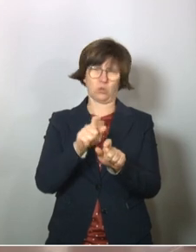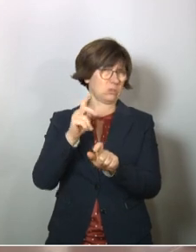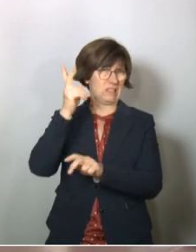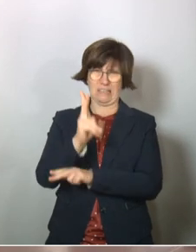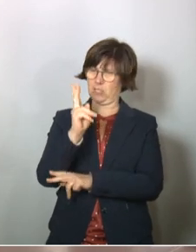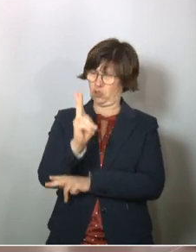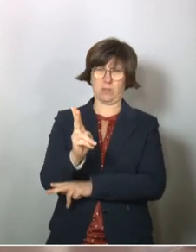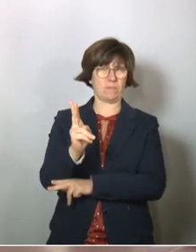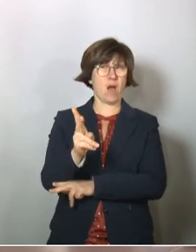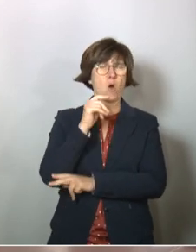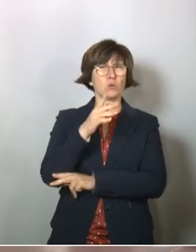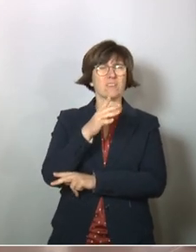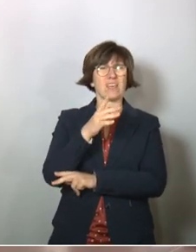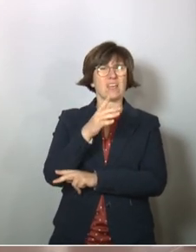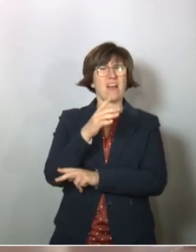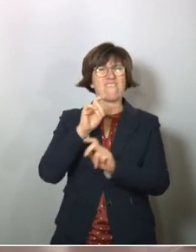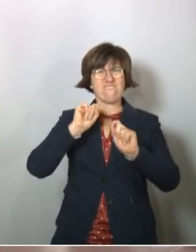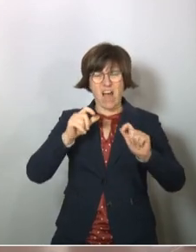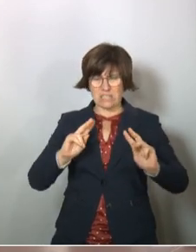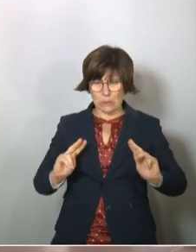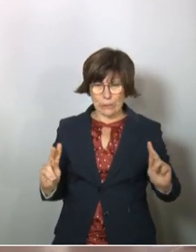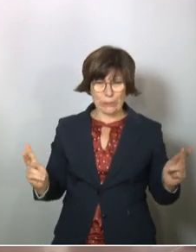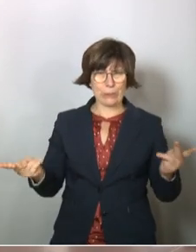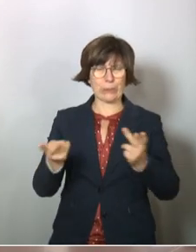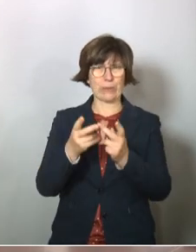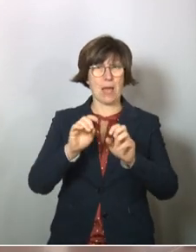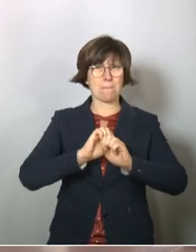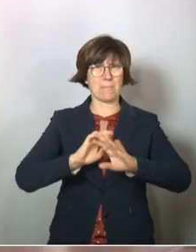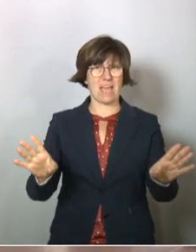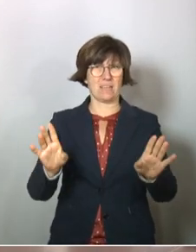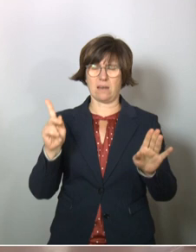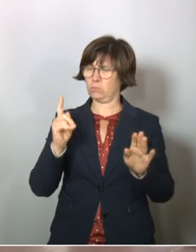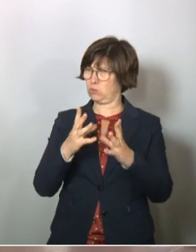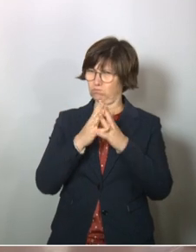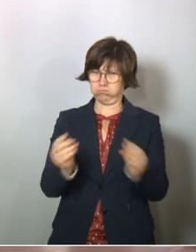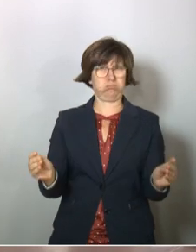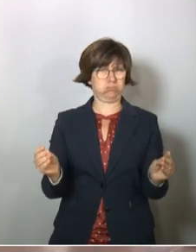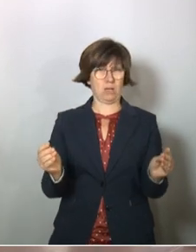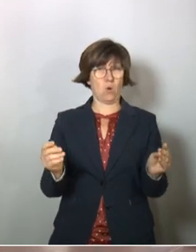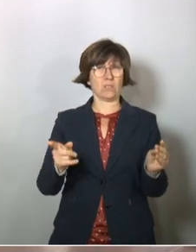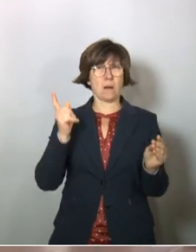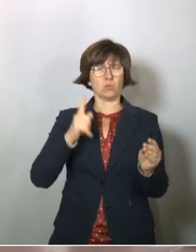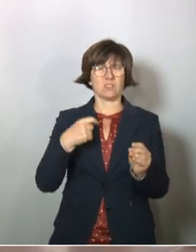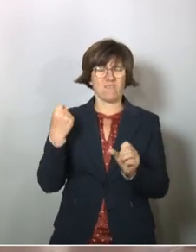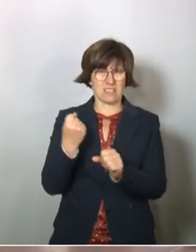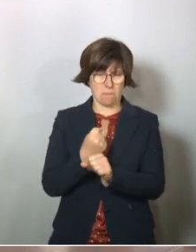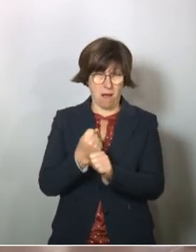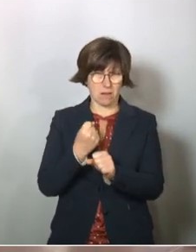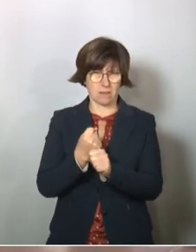auch diese fast gegebene Gleichschaltung der Medien so schnell wie möglich wieder überwinden. Und wir müssen etwas tun.